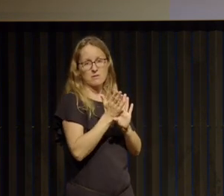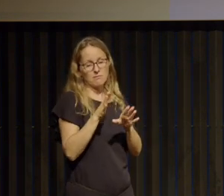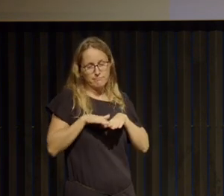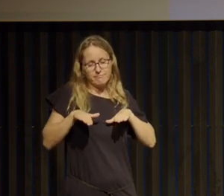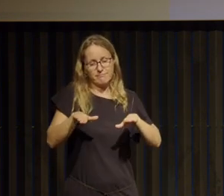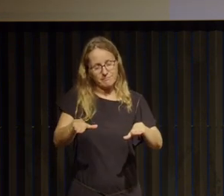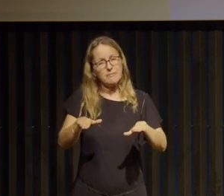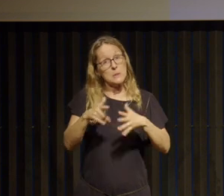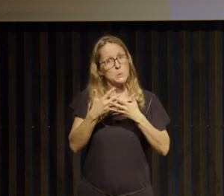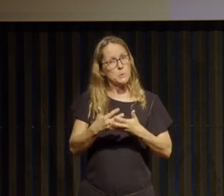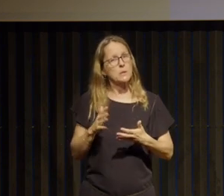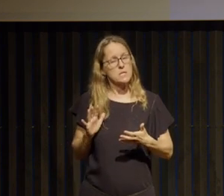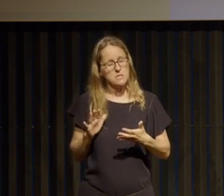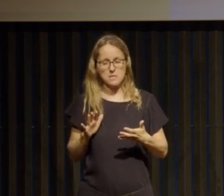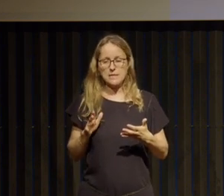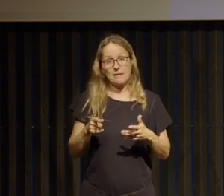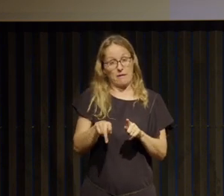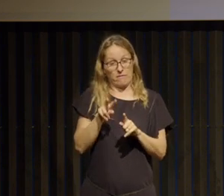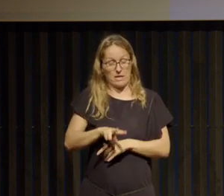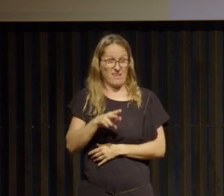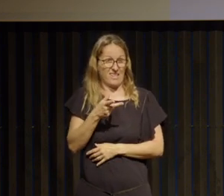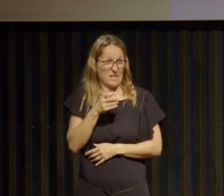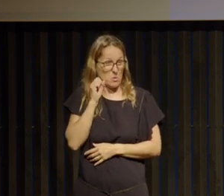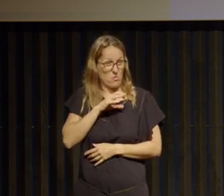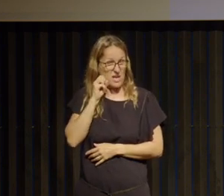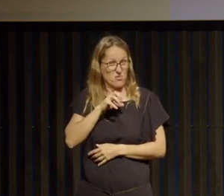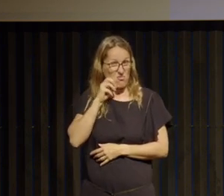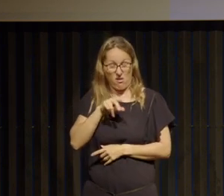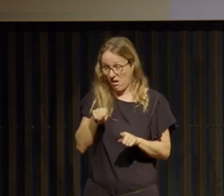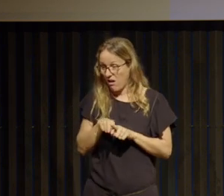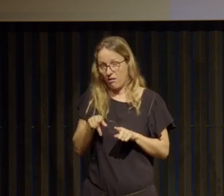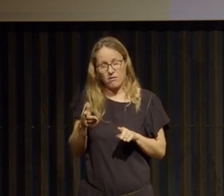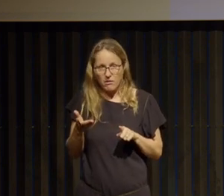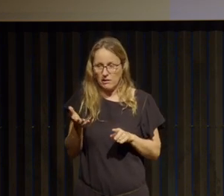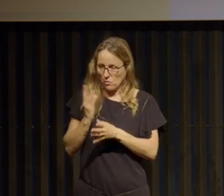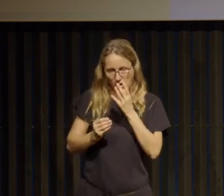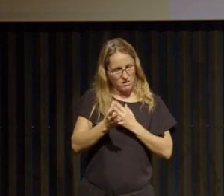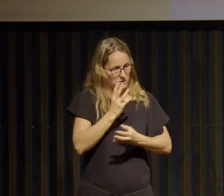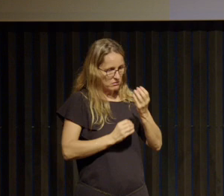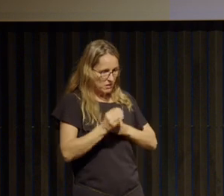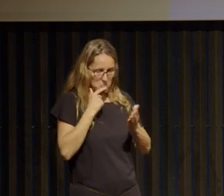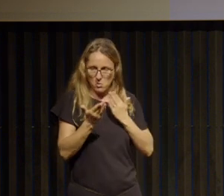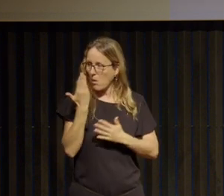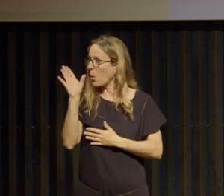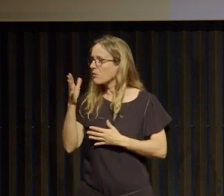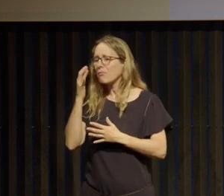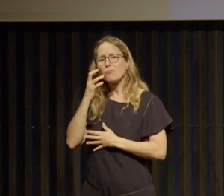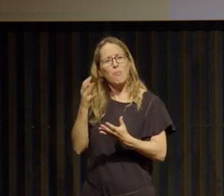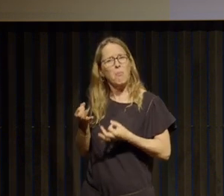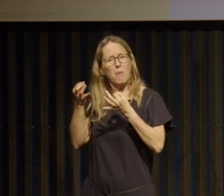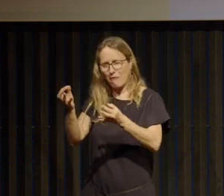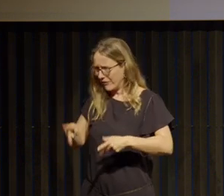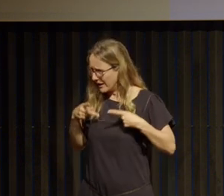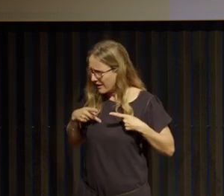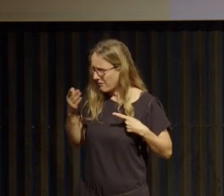très dense et mon quotidien ne ressemblait pas du tout à celui d'une ado classique parce que en fait je